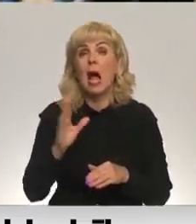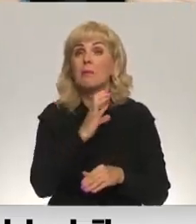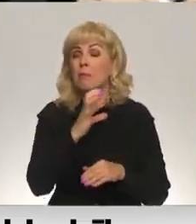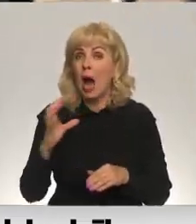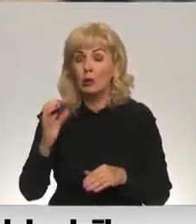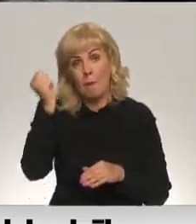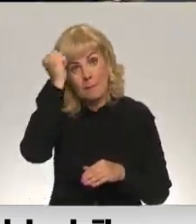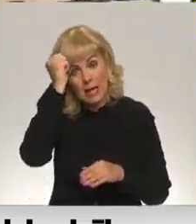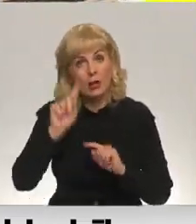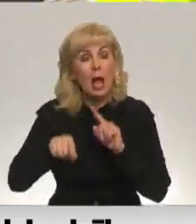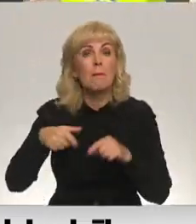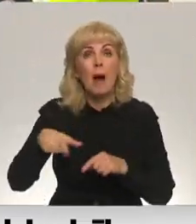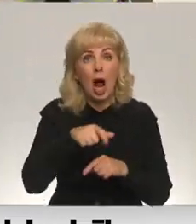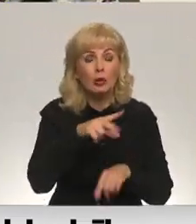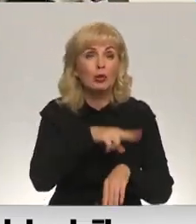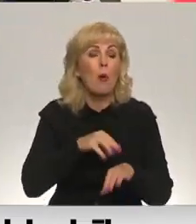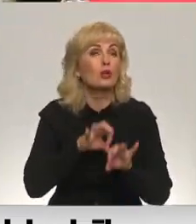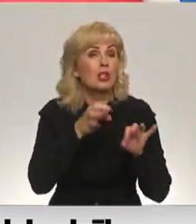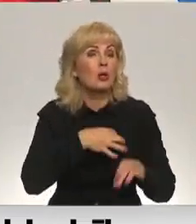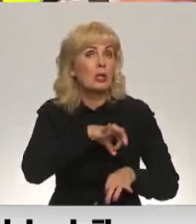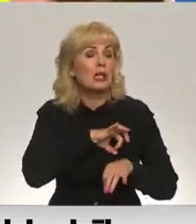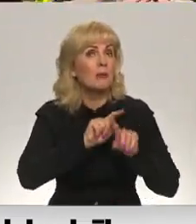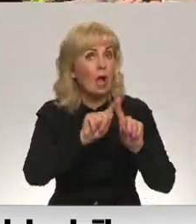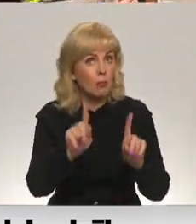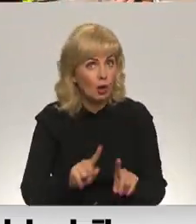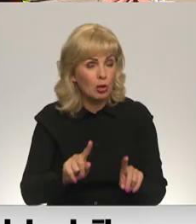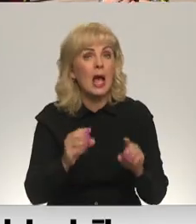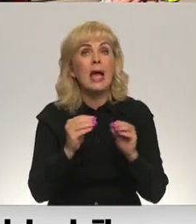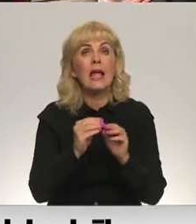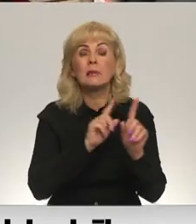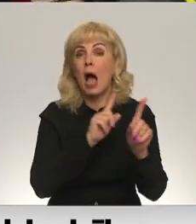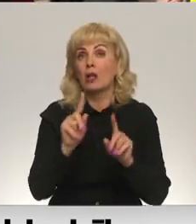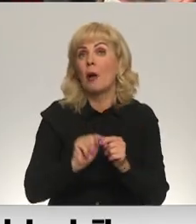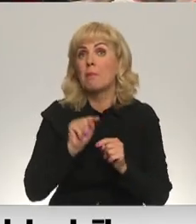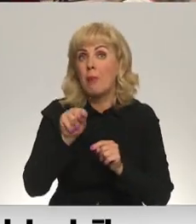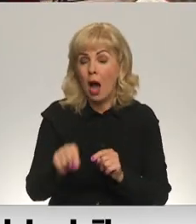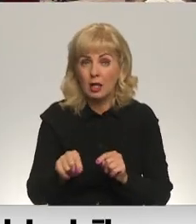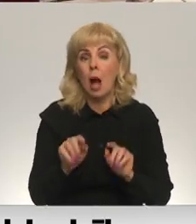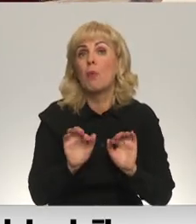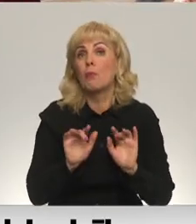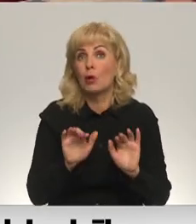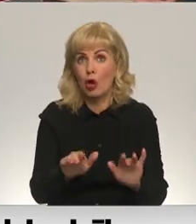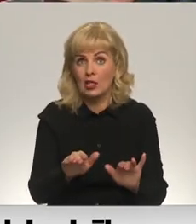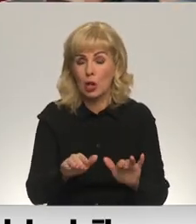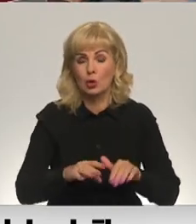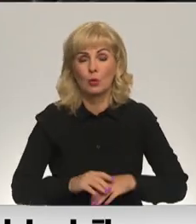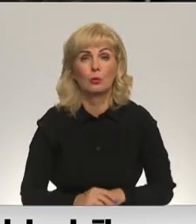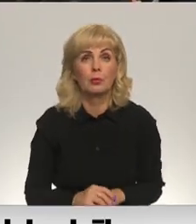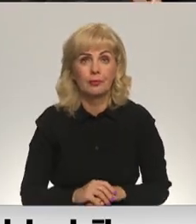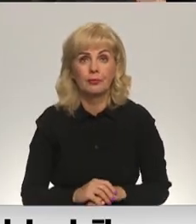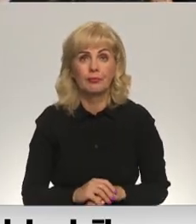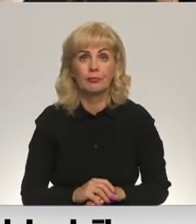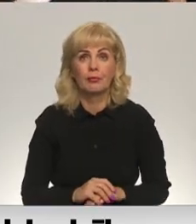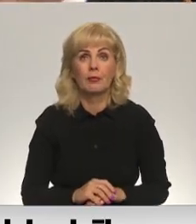pārdaugavā policijas sākusi vairākus kriminēlu procesus un desmitiem administratīvā pārkāpumu procesus. Lādara Līcija, Tienkos Graudiņš,